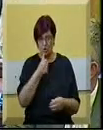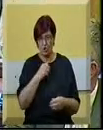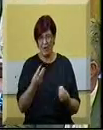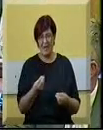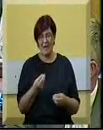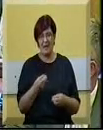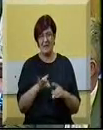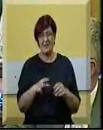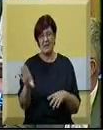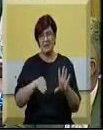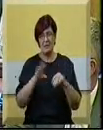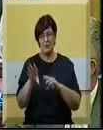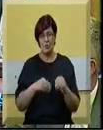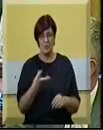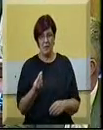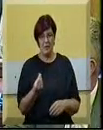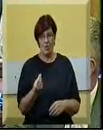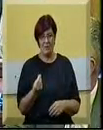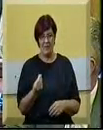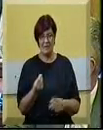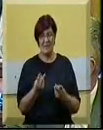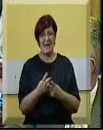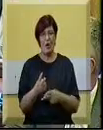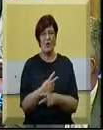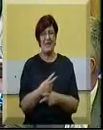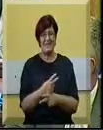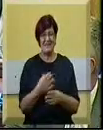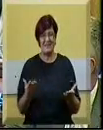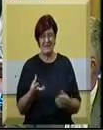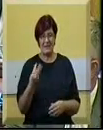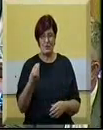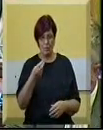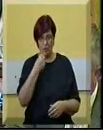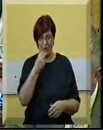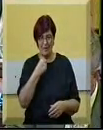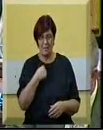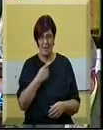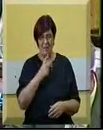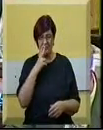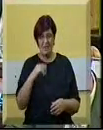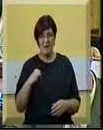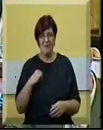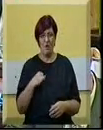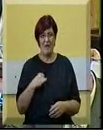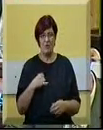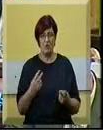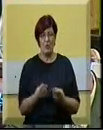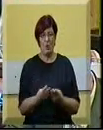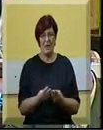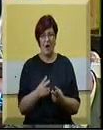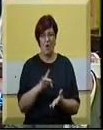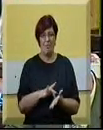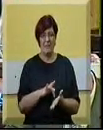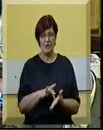kasa za uzimanje novaca, kao restoran gde se dobro jede. Ja ne vidim Vojvodinu kao